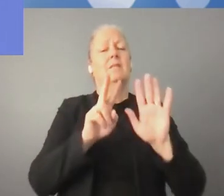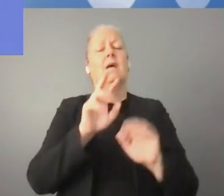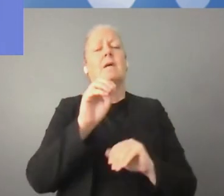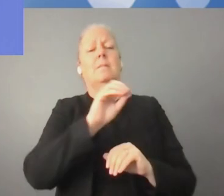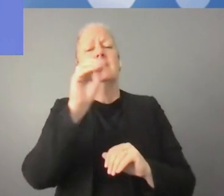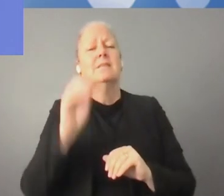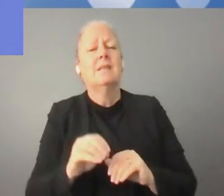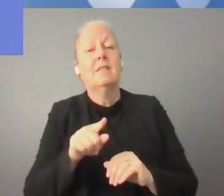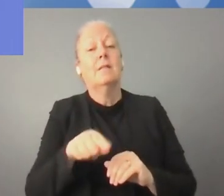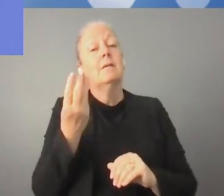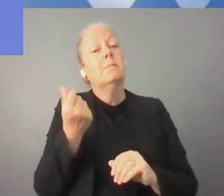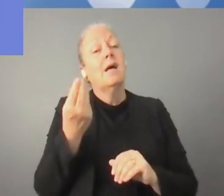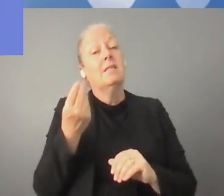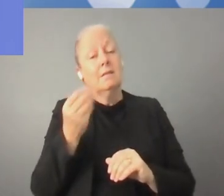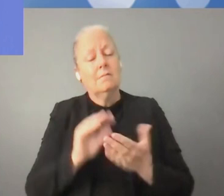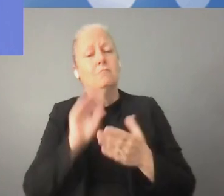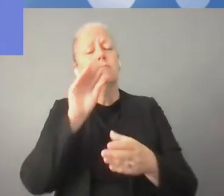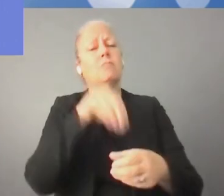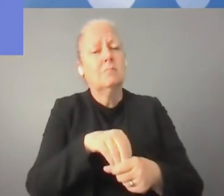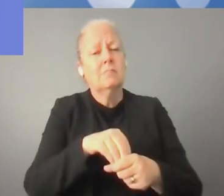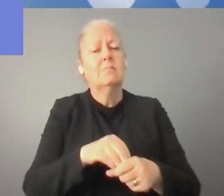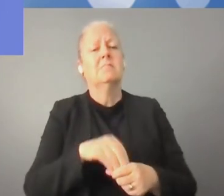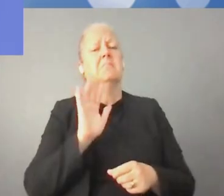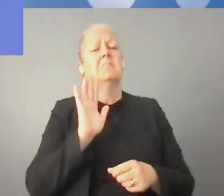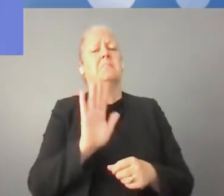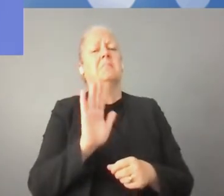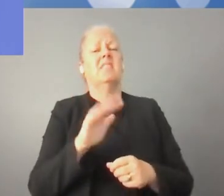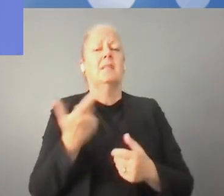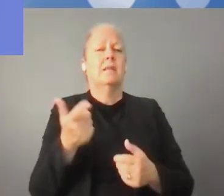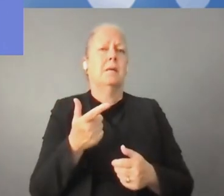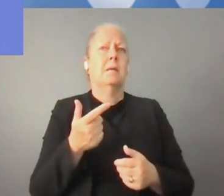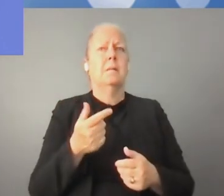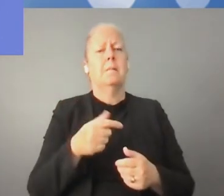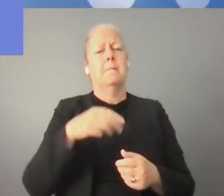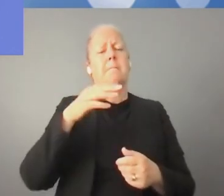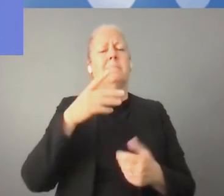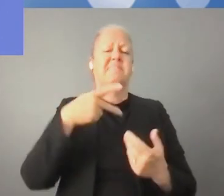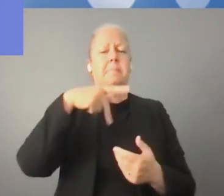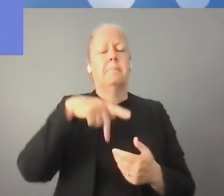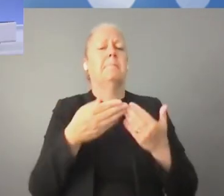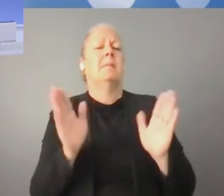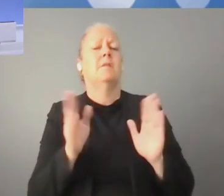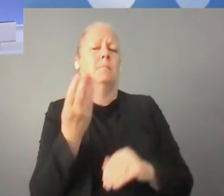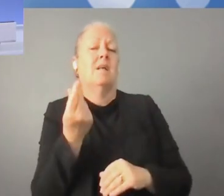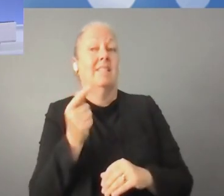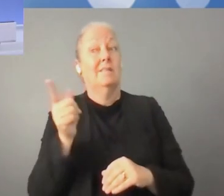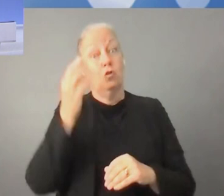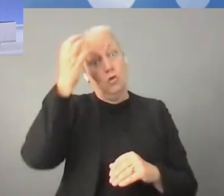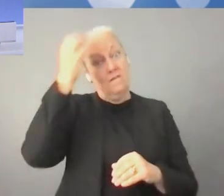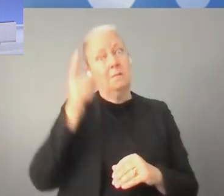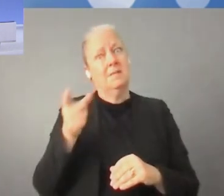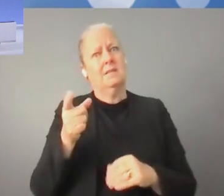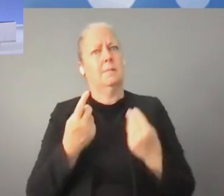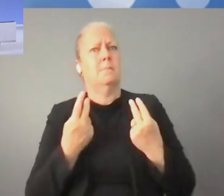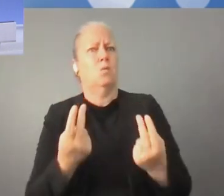مثلا حوالي 70% من الاستثمارات. هي استثمارات